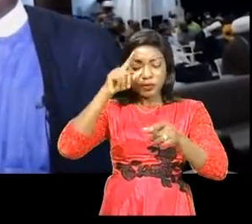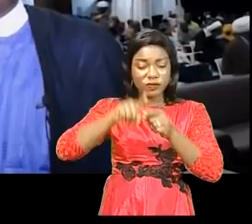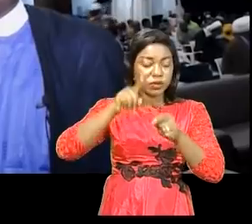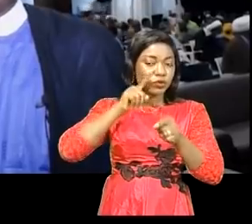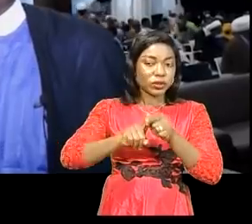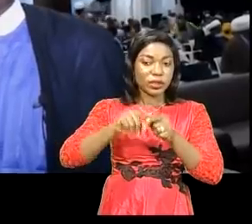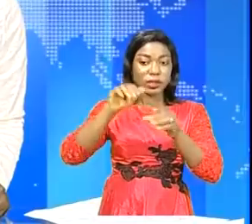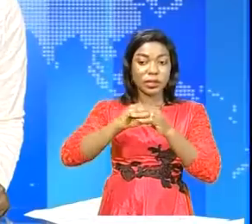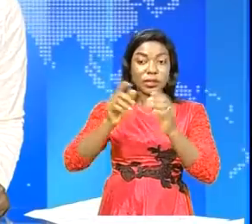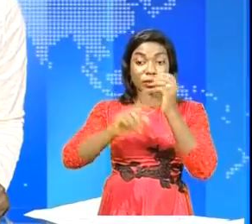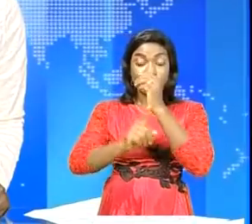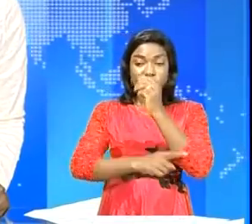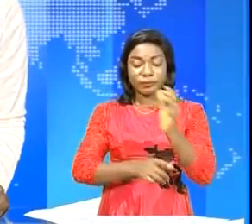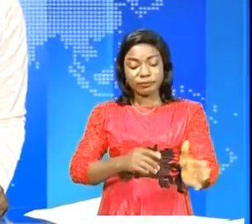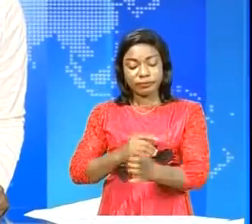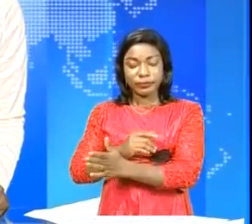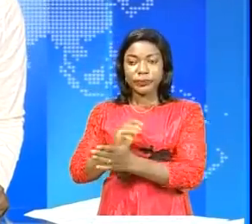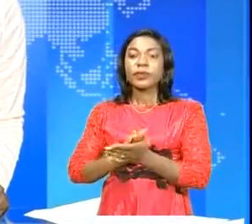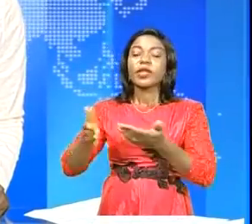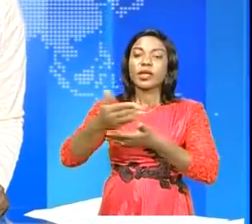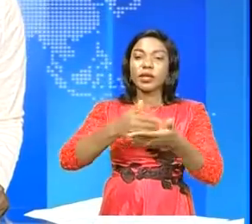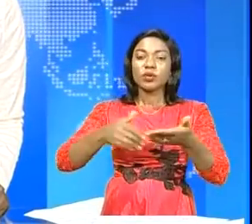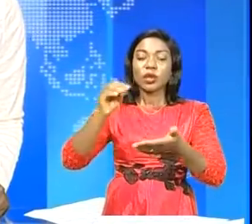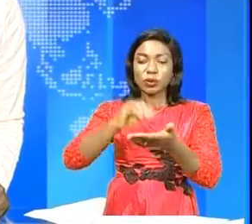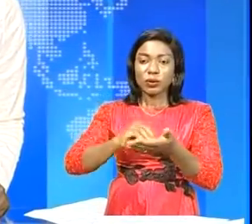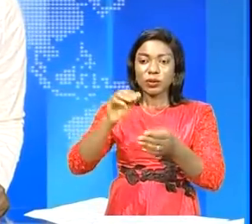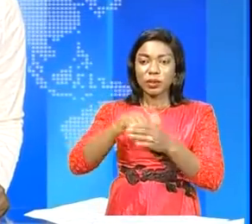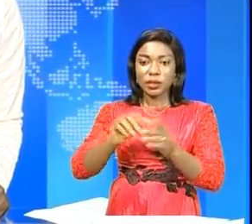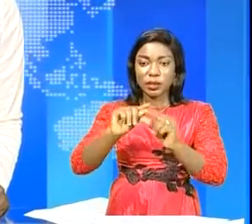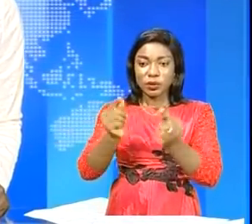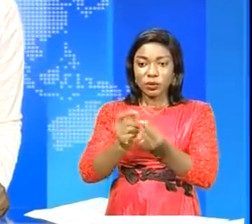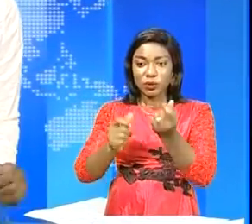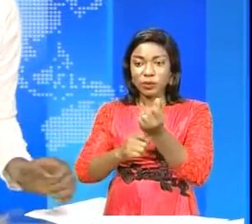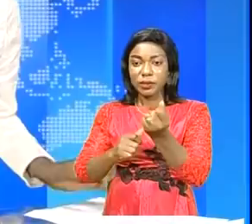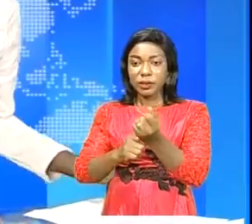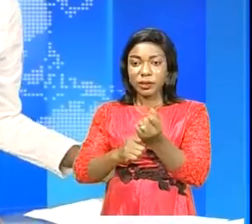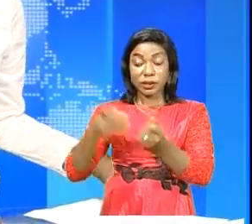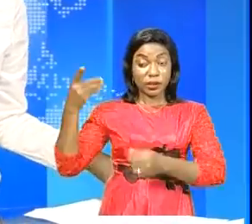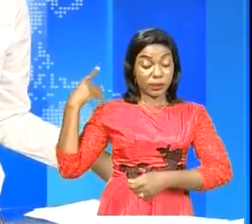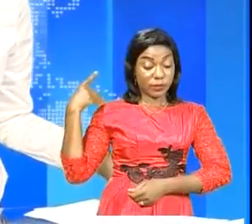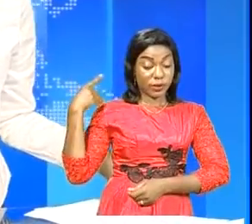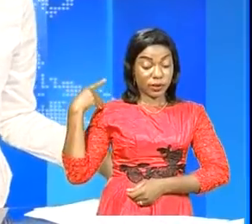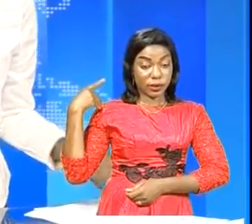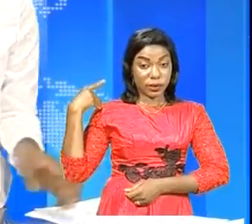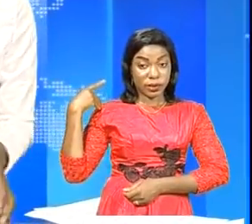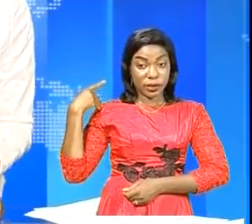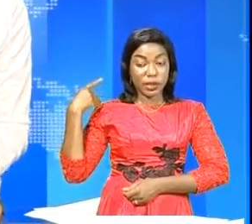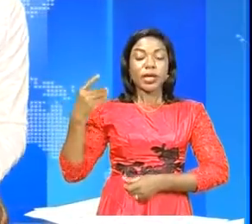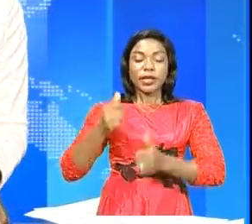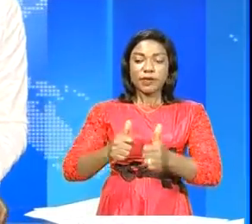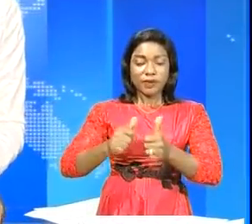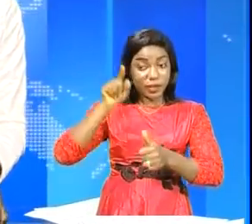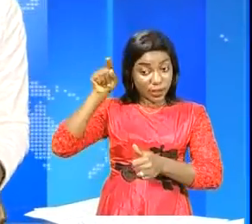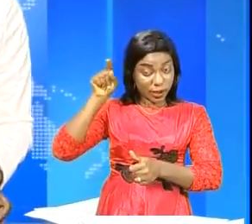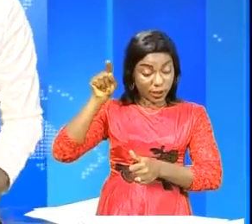et sœurs qui sont durement éprouvés. Retour à Goma avec cette délégation des députés qui séjournent dans ses